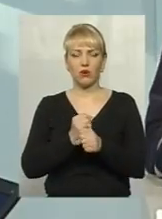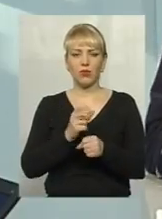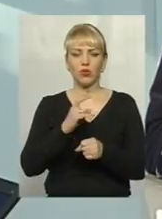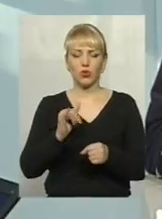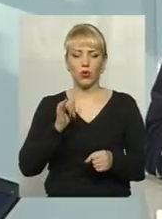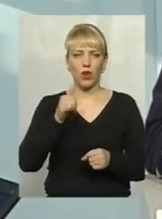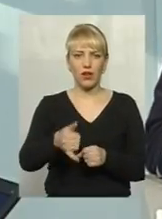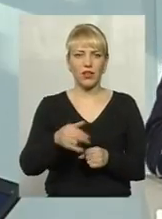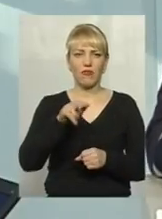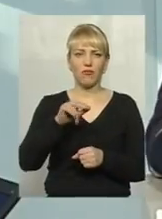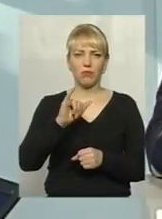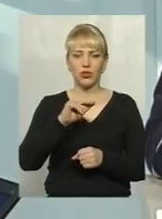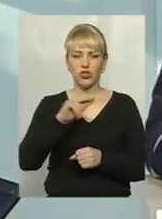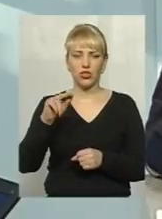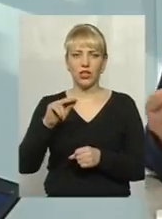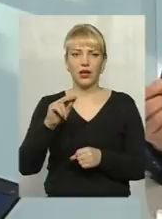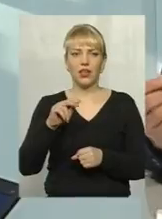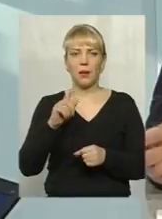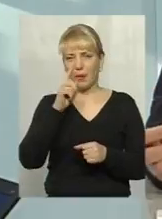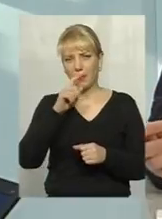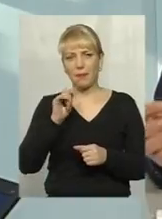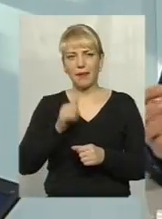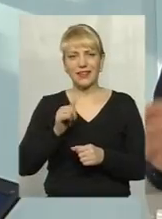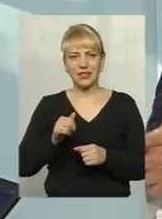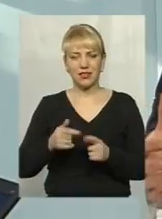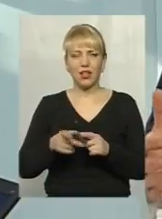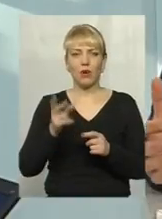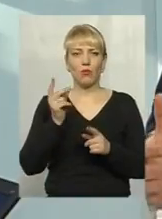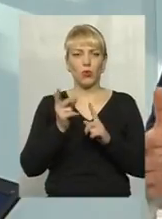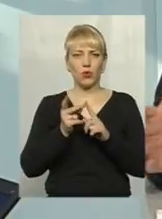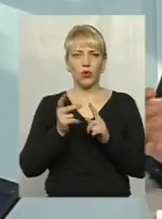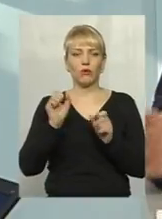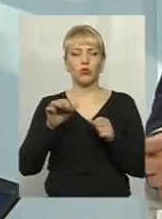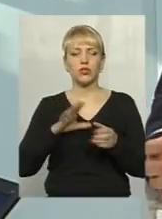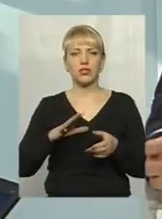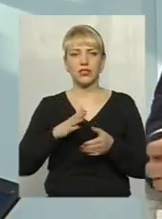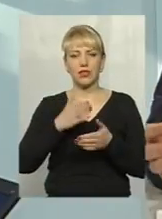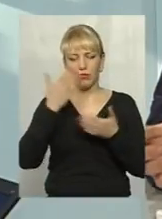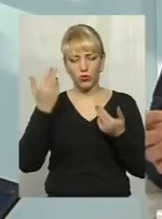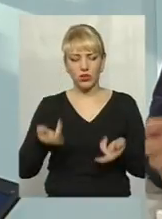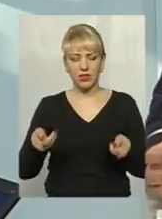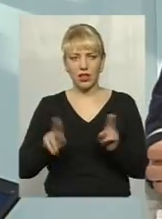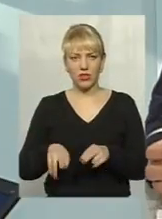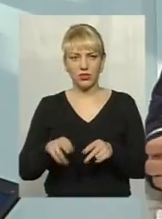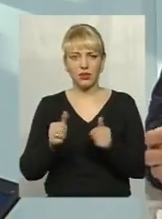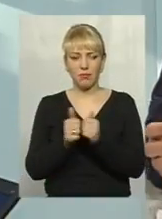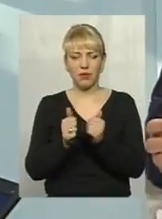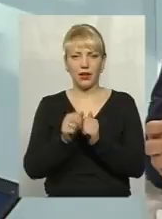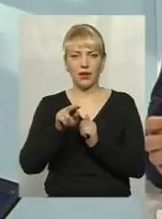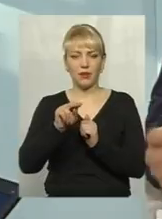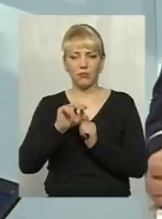або бензин. По-друге, можна їх забути залишити біля пічки, так само це призведе до